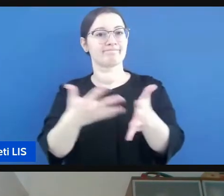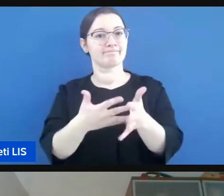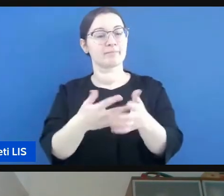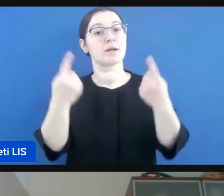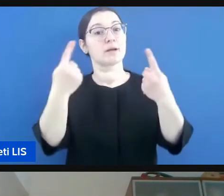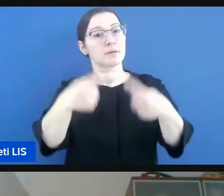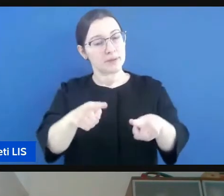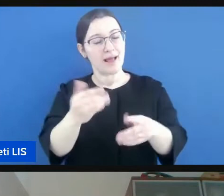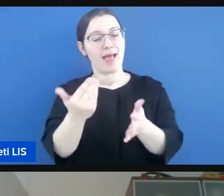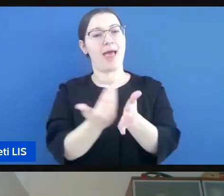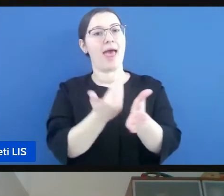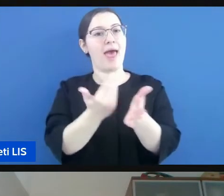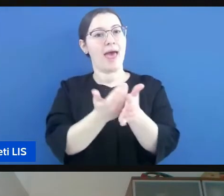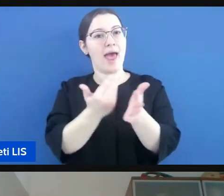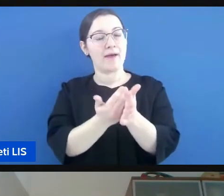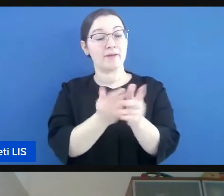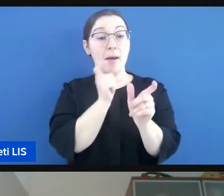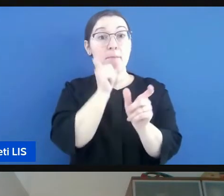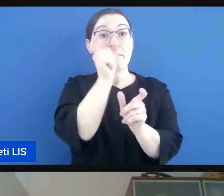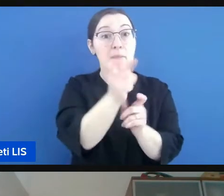ripetizioni della stessa parola